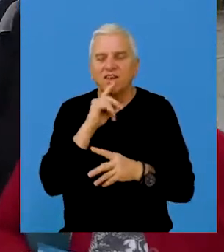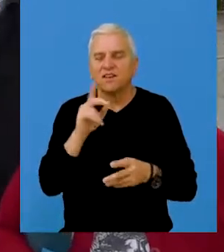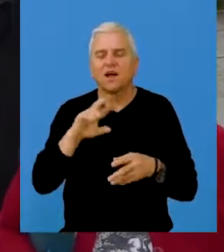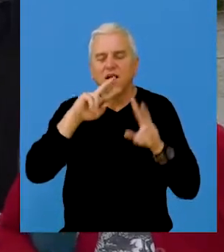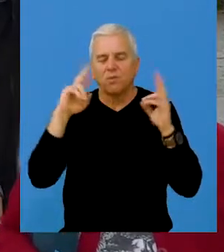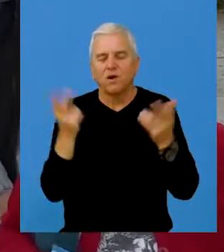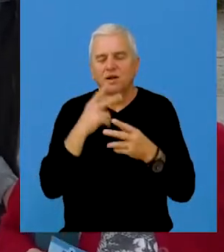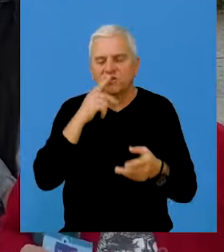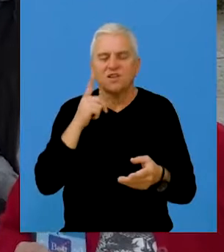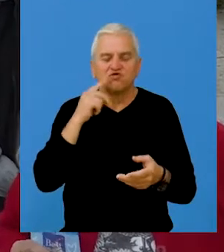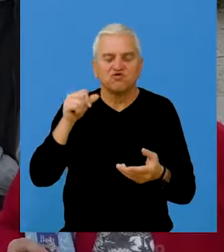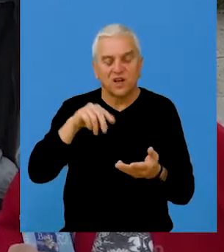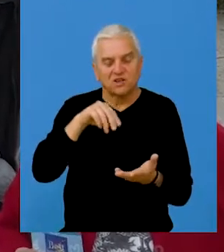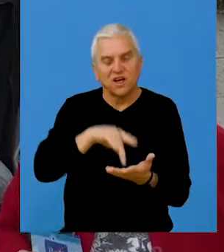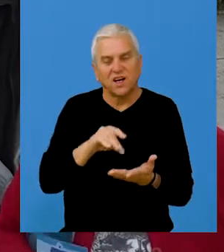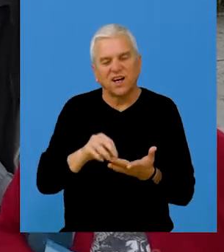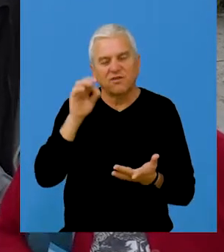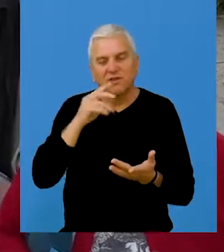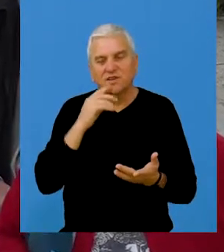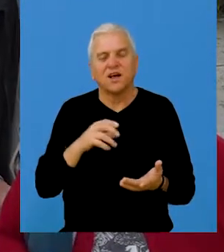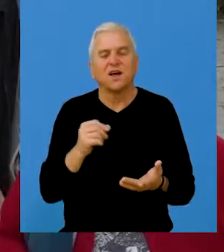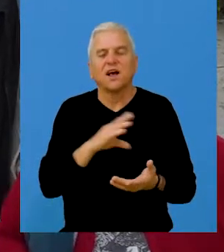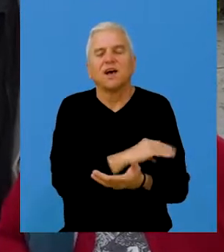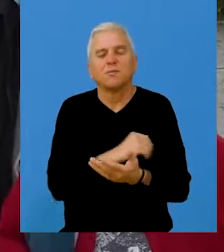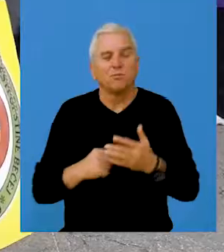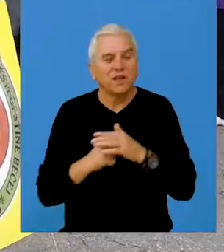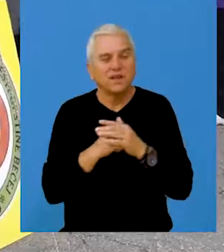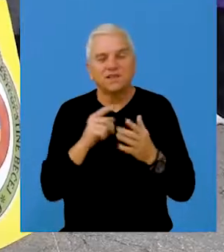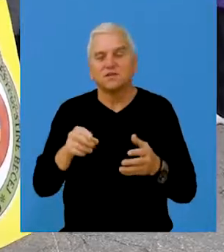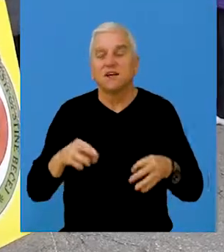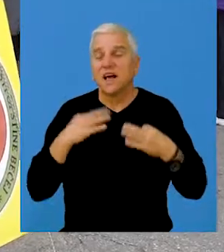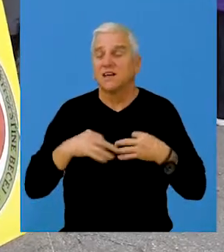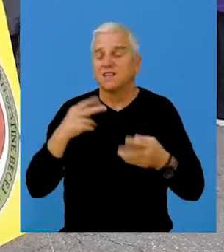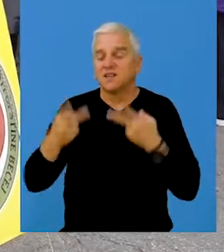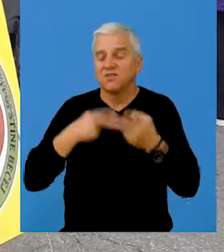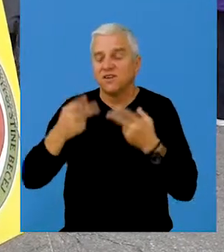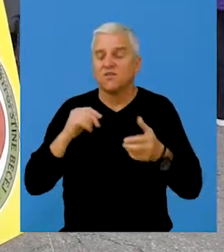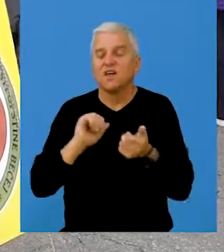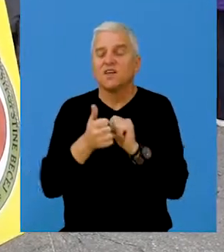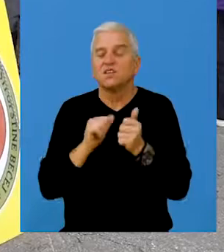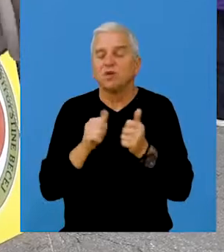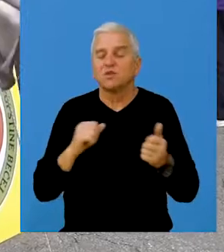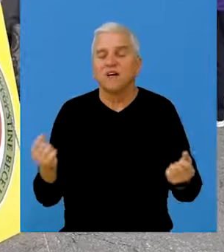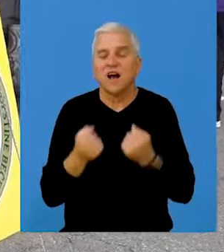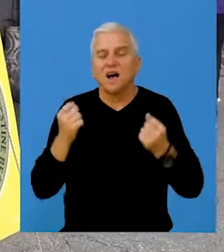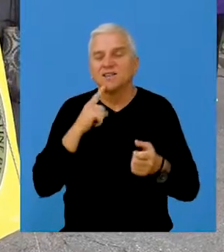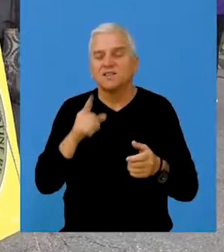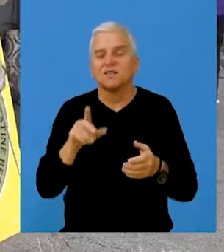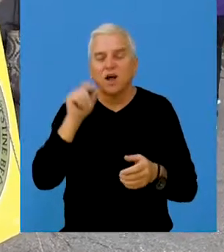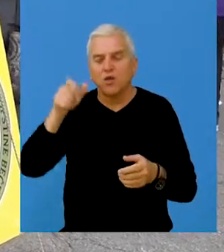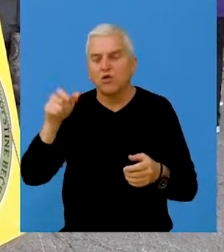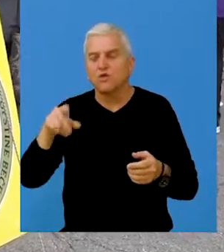pregled je upuhvata, omerenje nivoa šećera u krvi i krpnog pritiska, a ovakva zdravstvena, ali sportska akcija našim